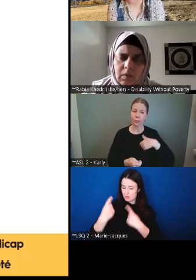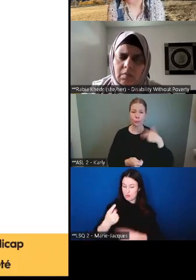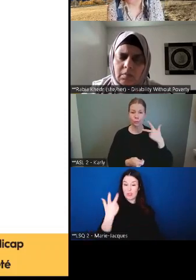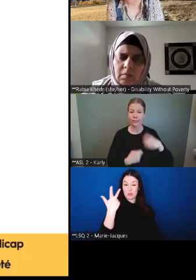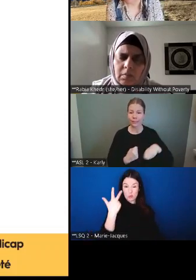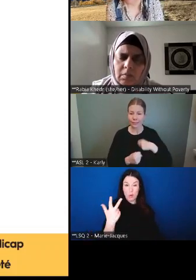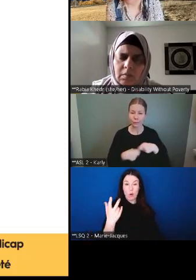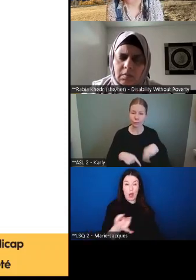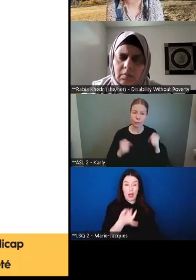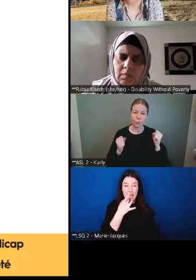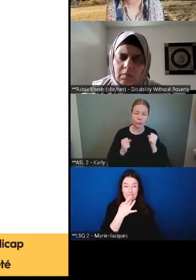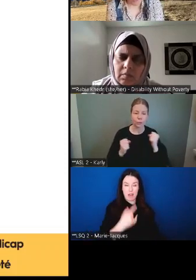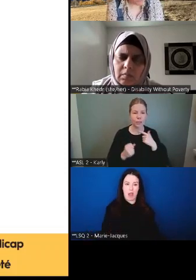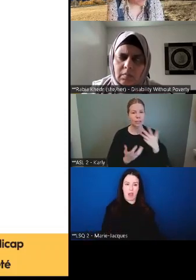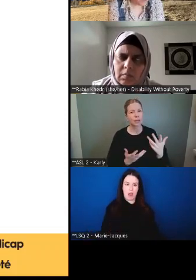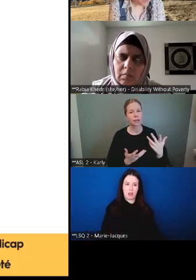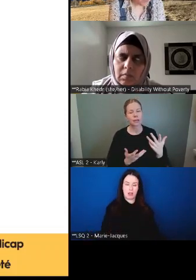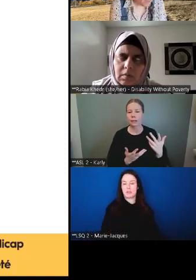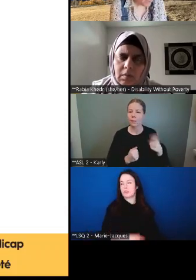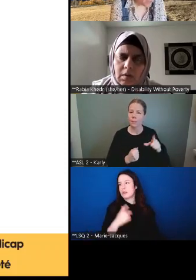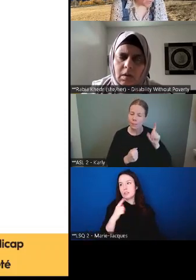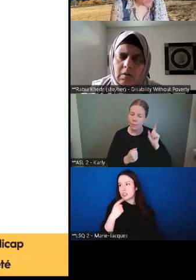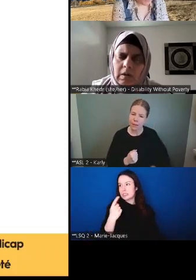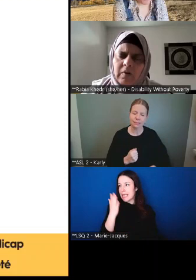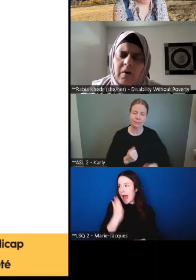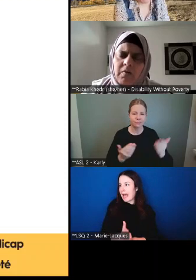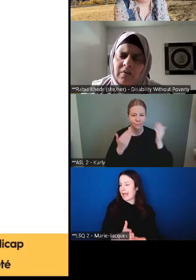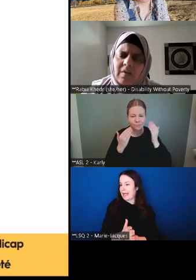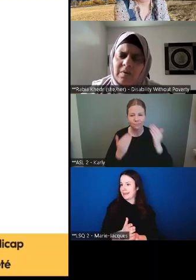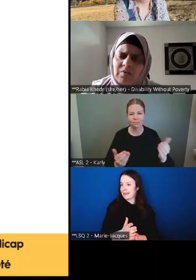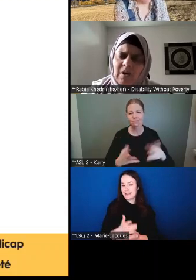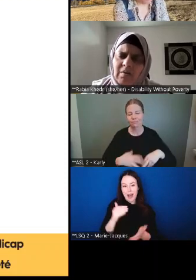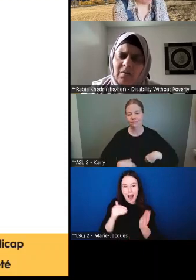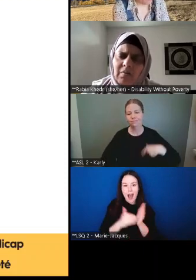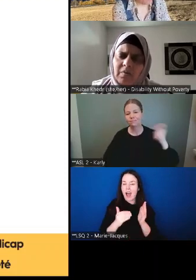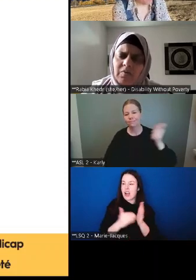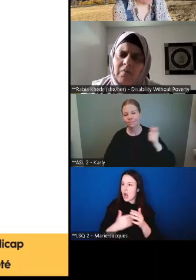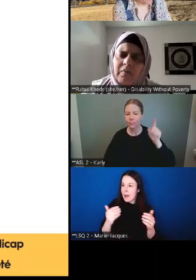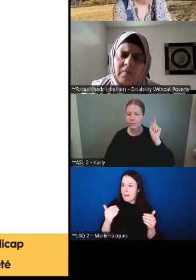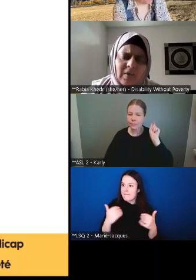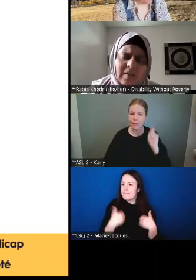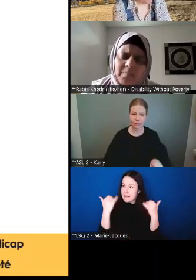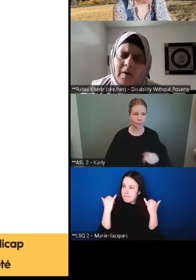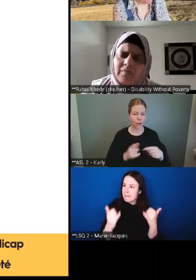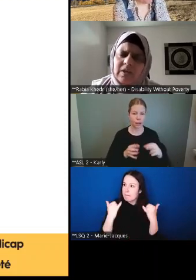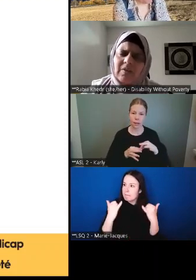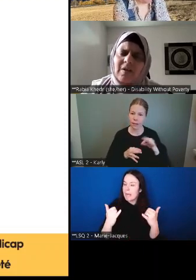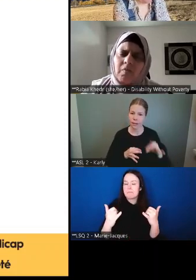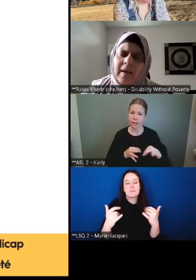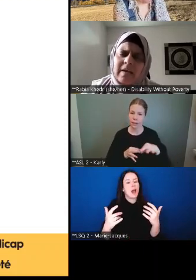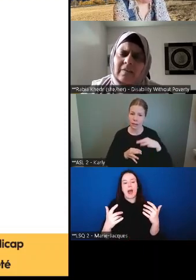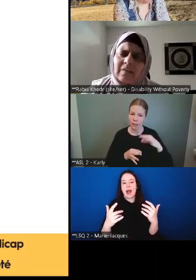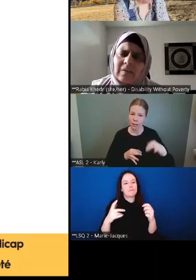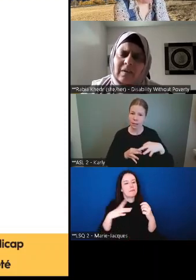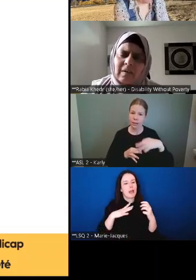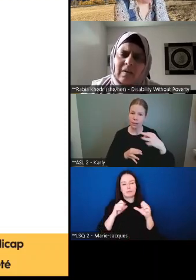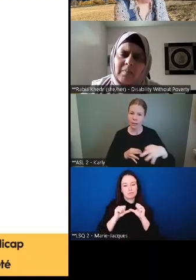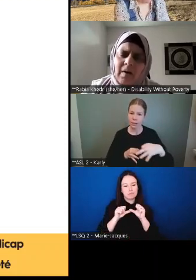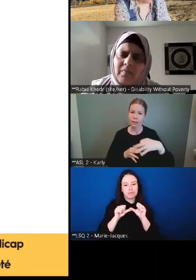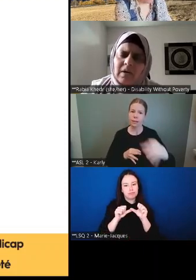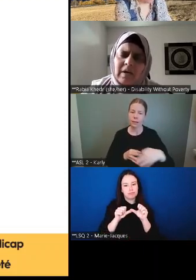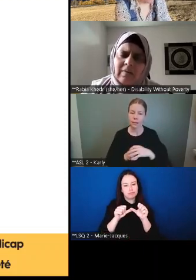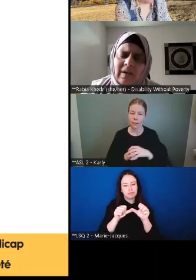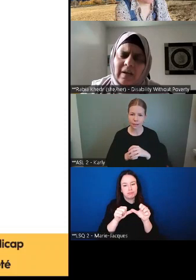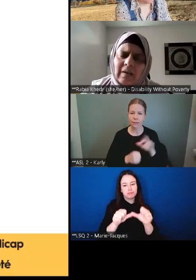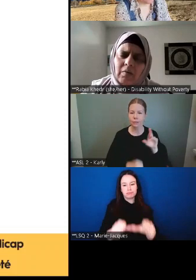dis, ça doit être le dernier hiver où les gens doivent vivre comme ceci, mais ça perdure. Bien, Michel, nous avons toujours